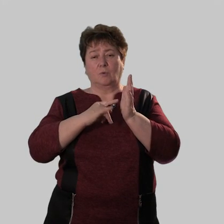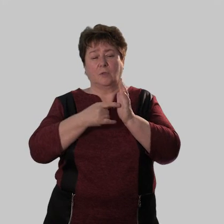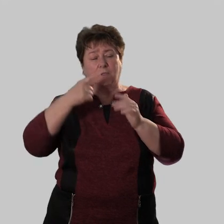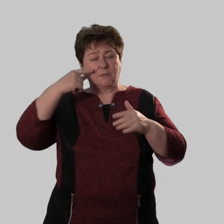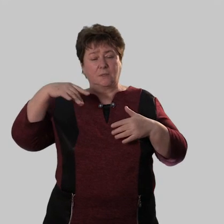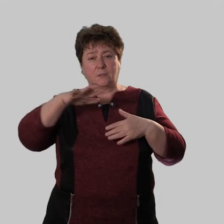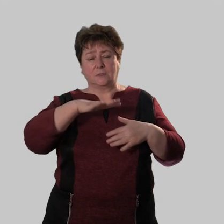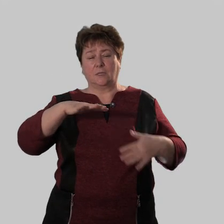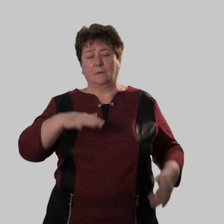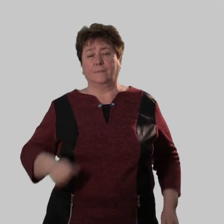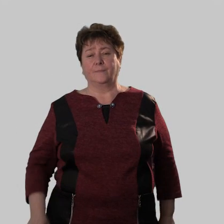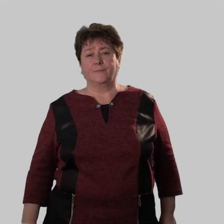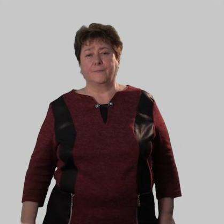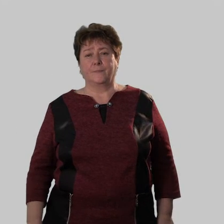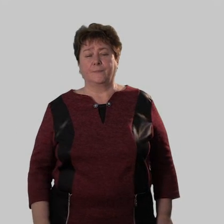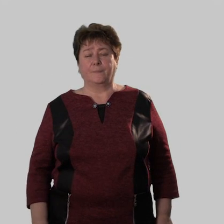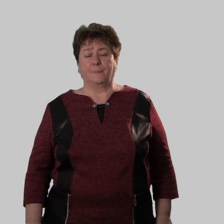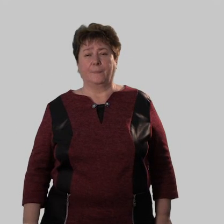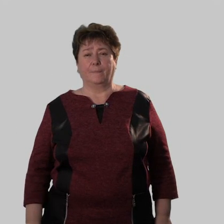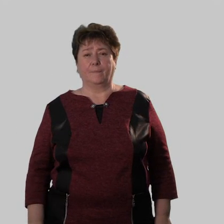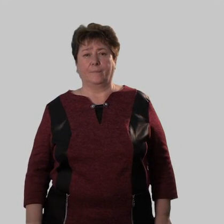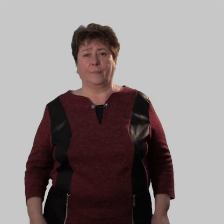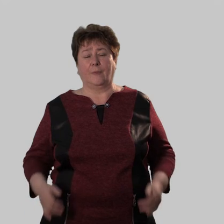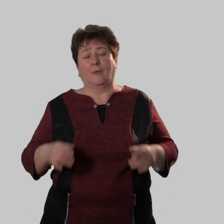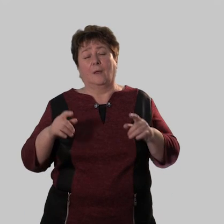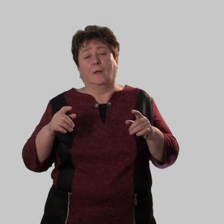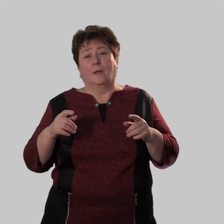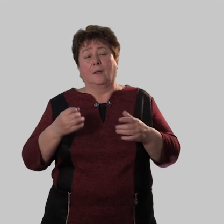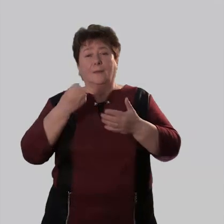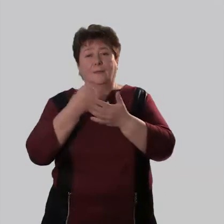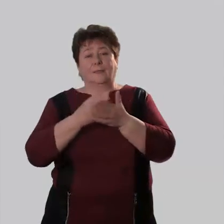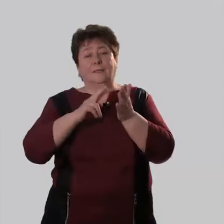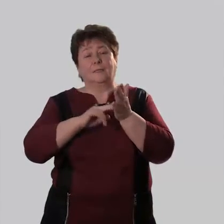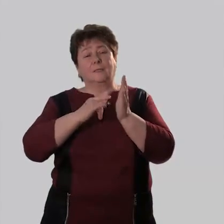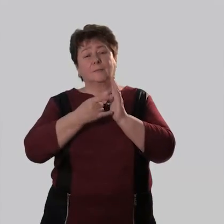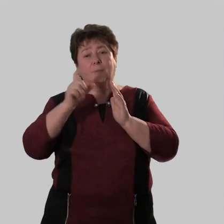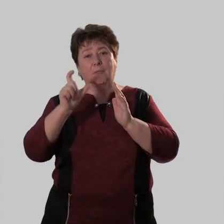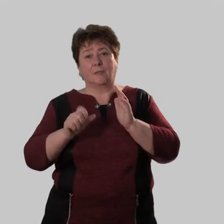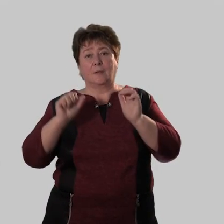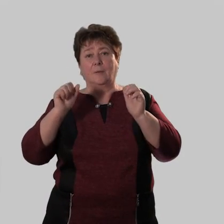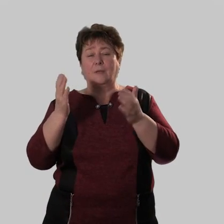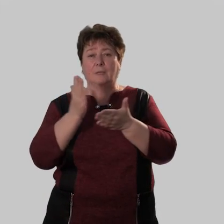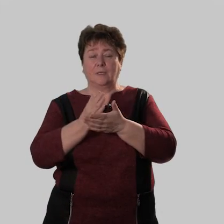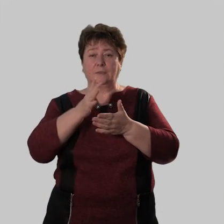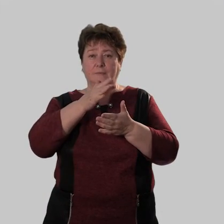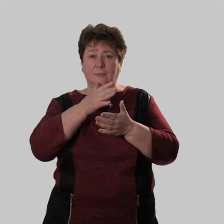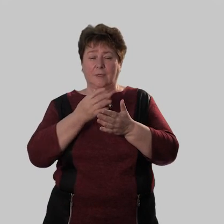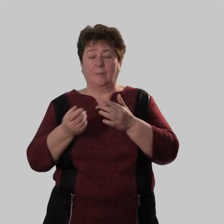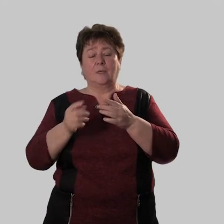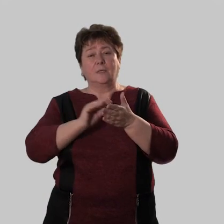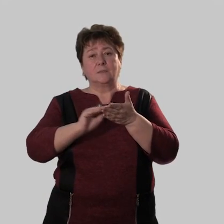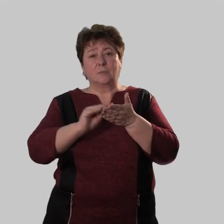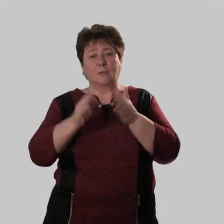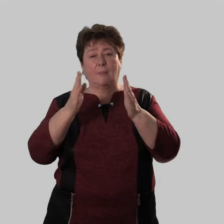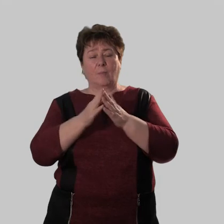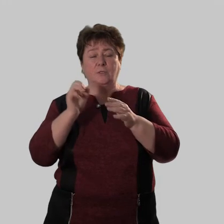классе Кыргызстан». Ну что ж, дорогие семиклассники, а теперь пришло время